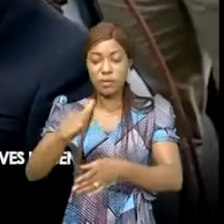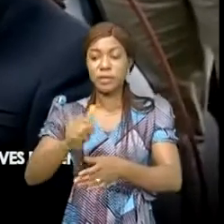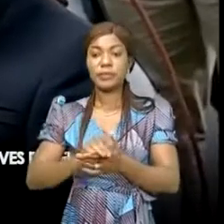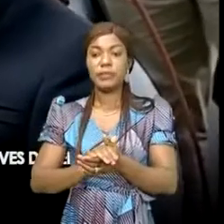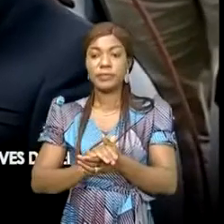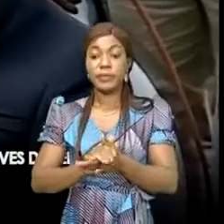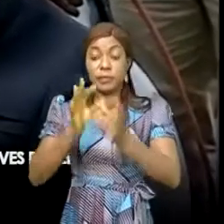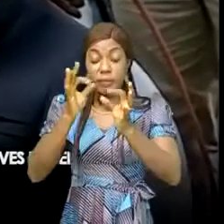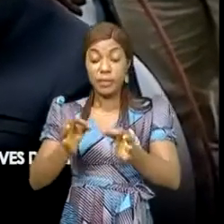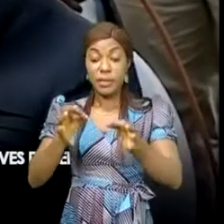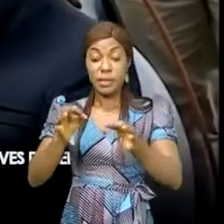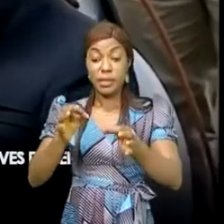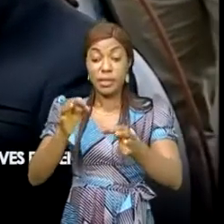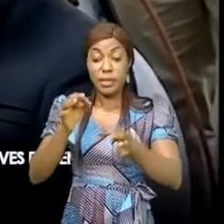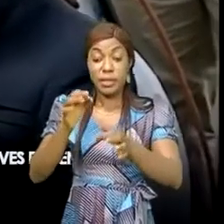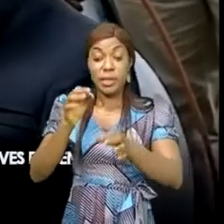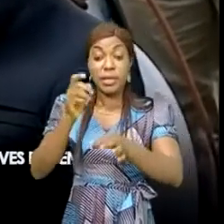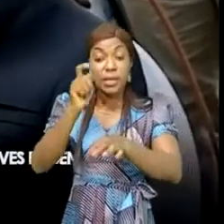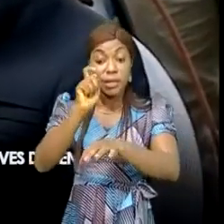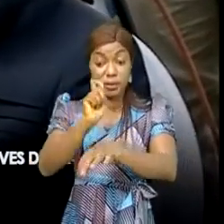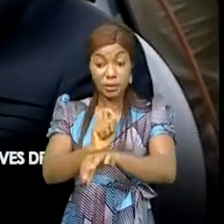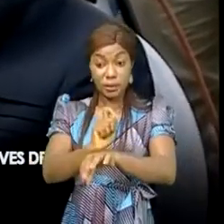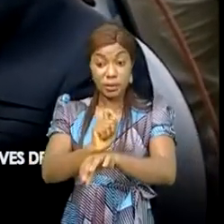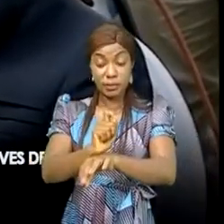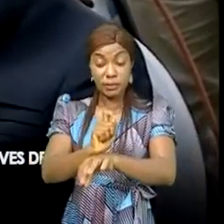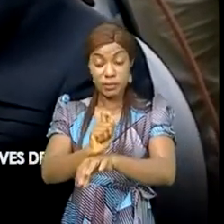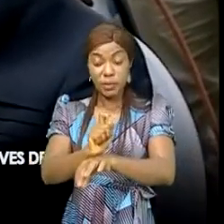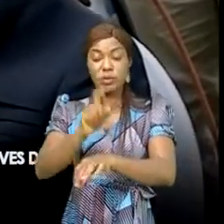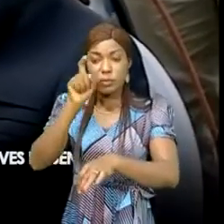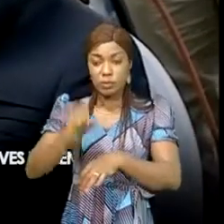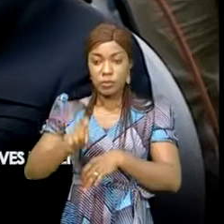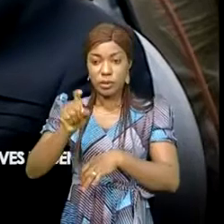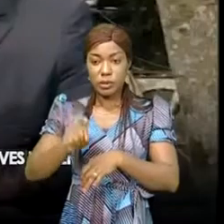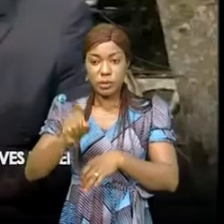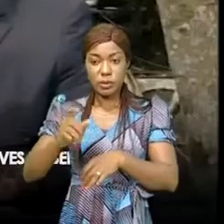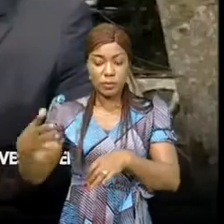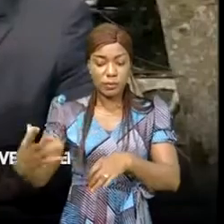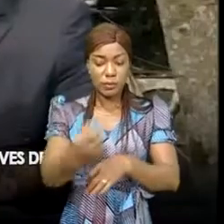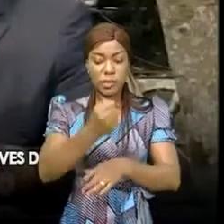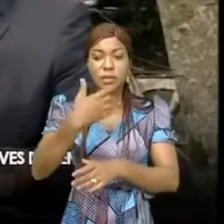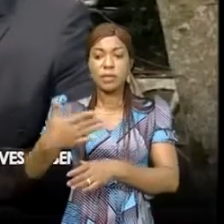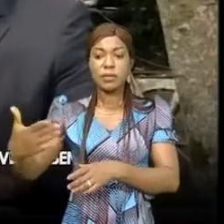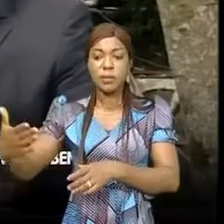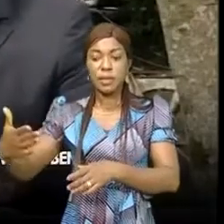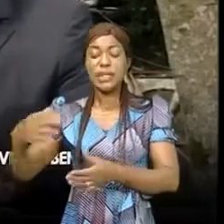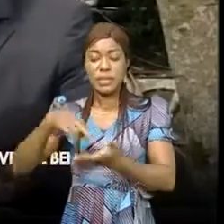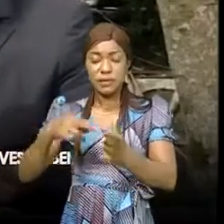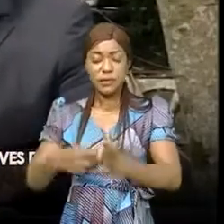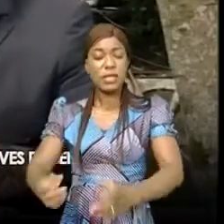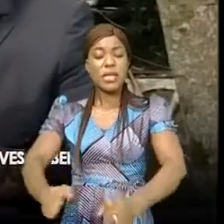À un moment donné, il fallait une prise en main musclée,